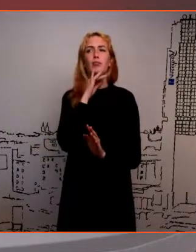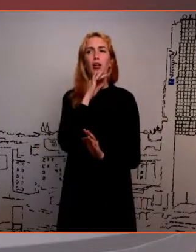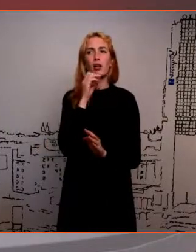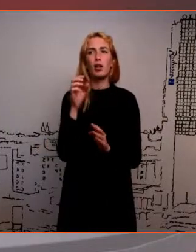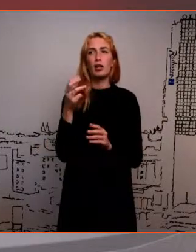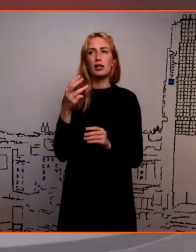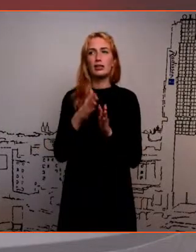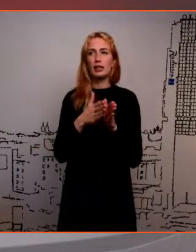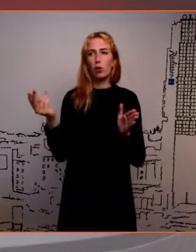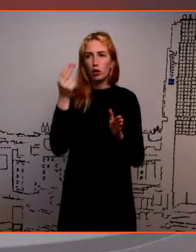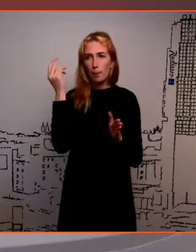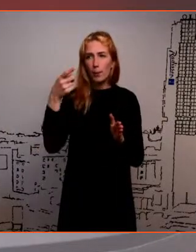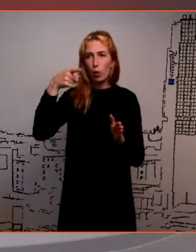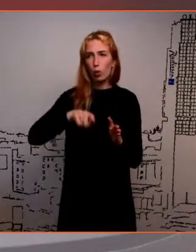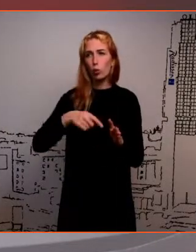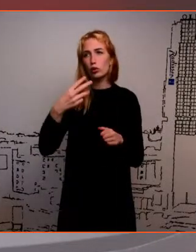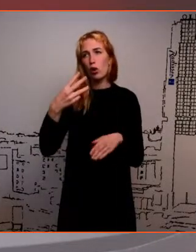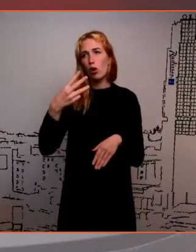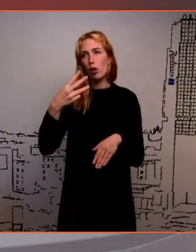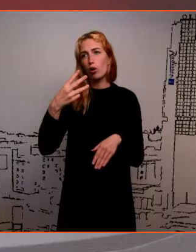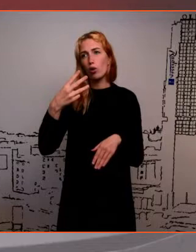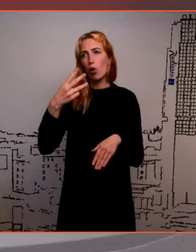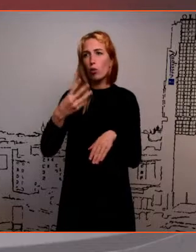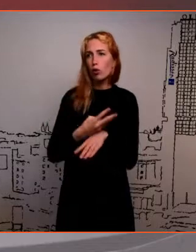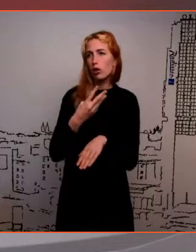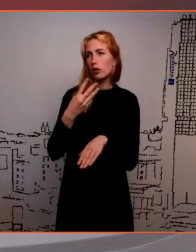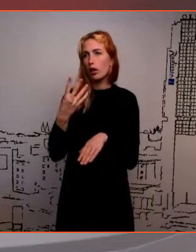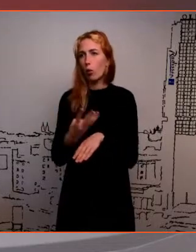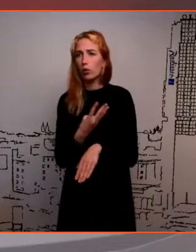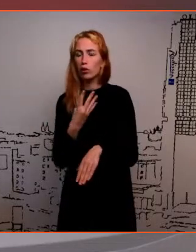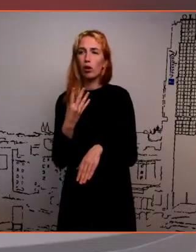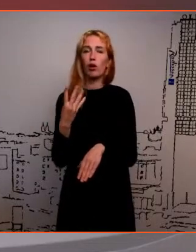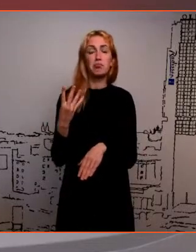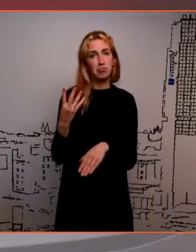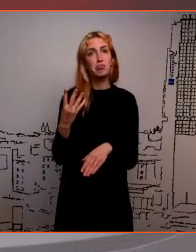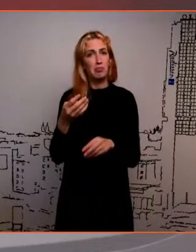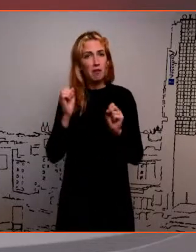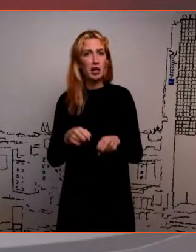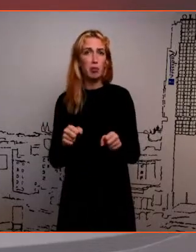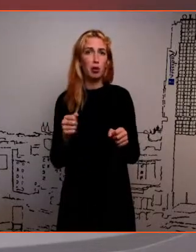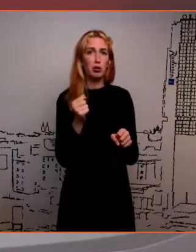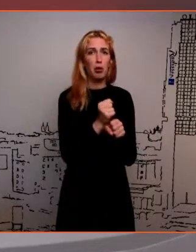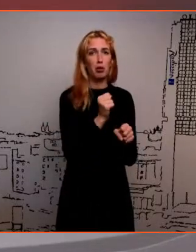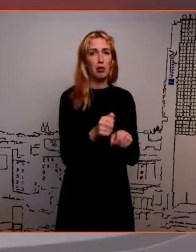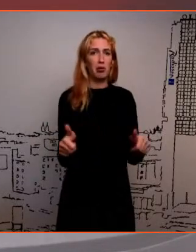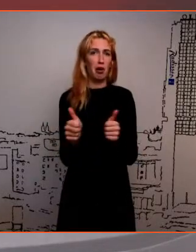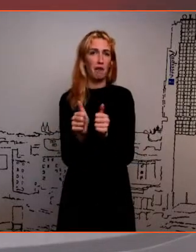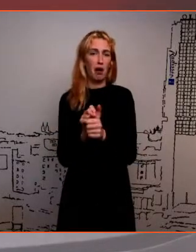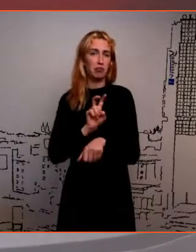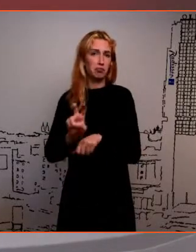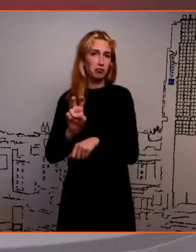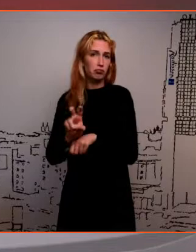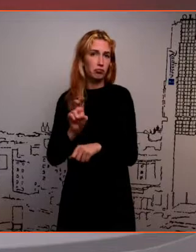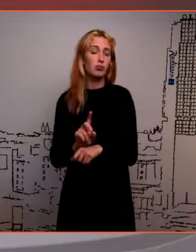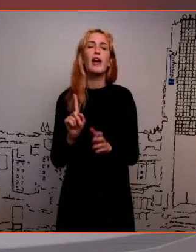kolm, neli päeva, kuus. Ma jõuaks täitsa tõekorralt käia, aga ma ütlesin teadnudki sest võimalusest. Ja muidugi inimestel on muud